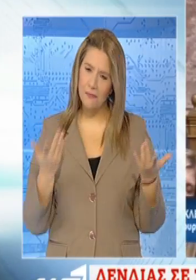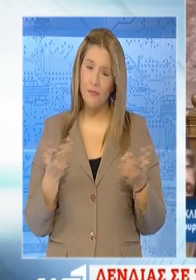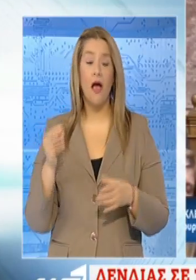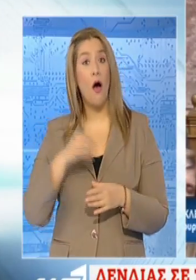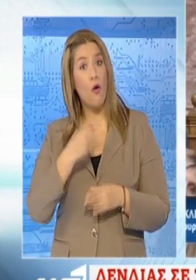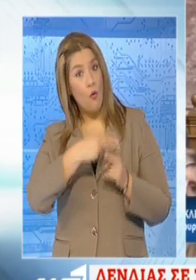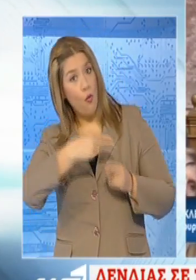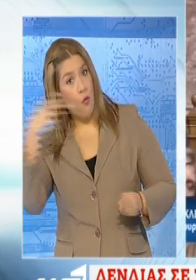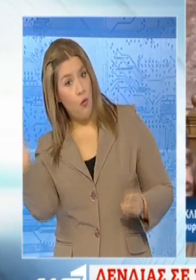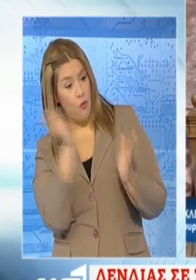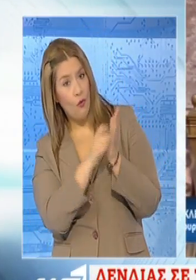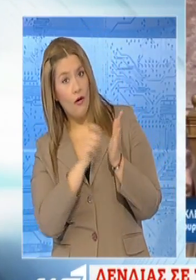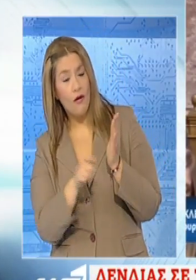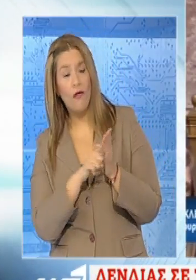Μαρκ Τουέιν ξέρετε και Μπομ Δίλαν.